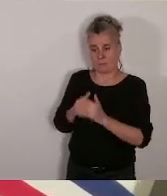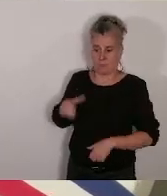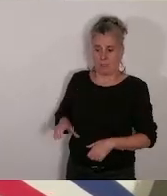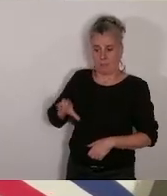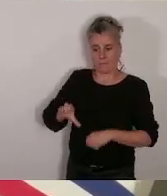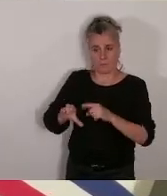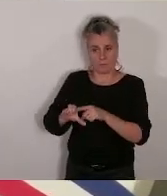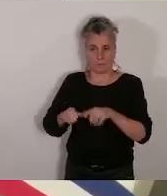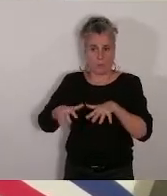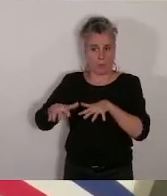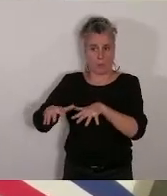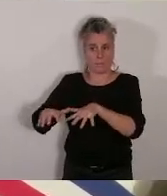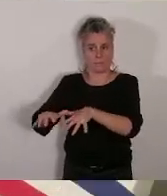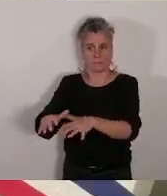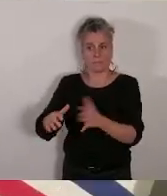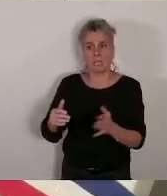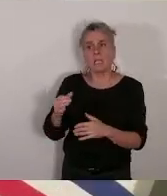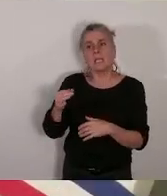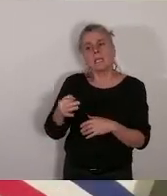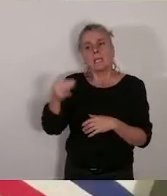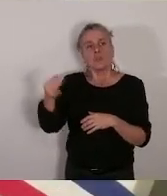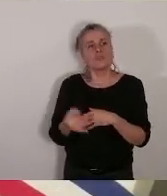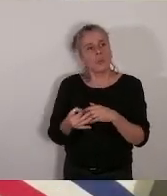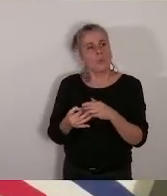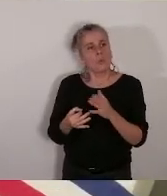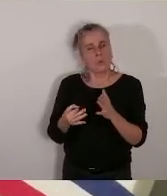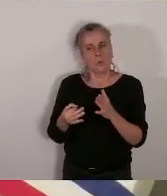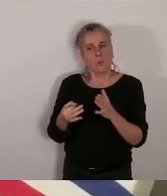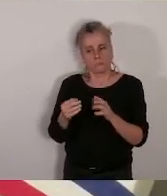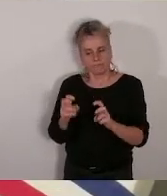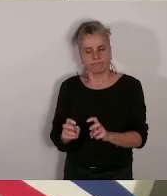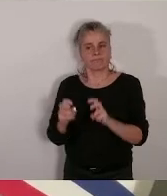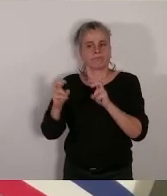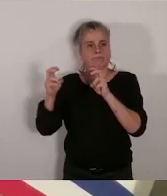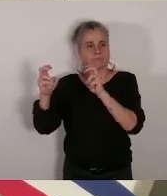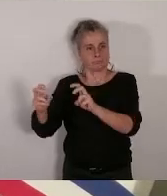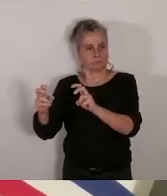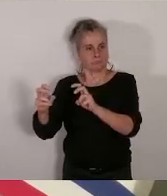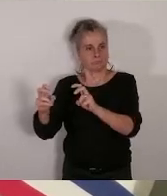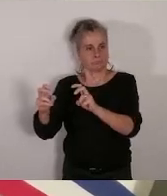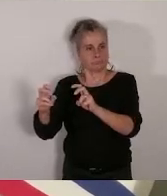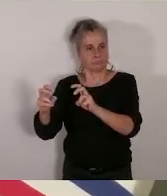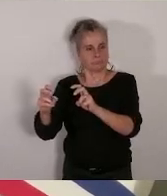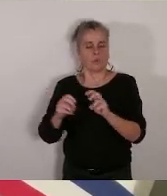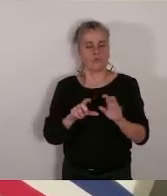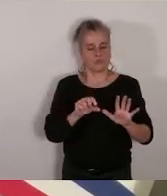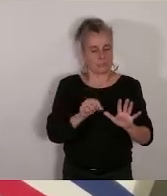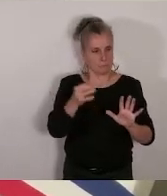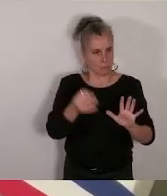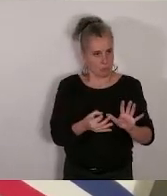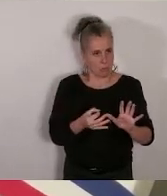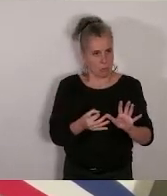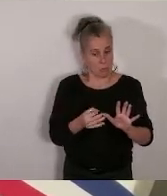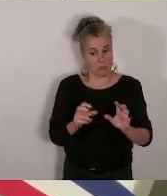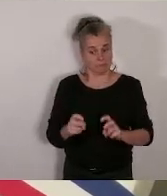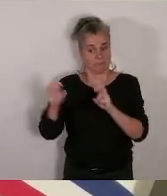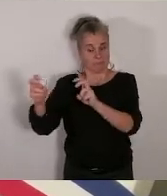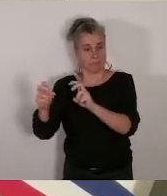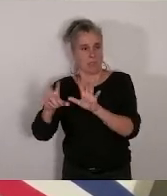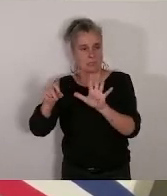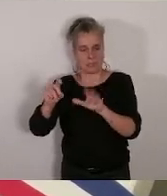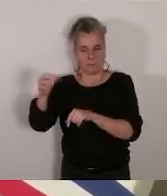qui va en s'améliorant puisqu'il est en train de passer de 70% à 80%. Donc on a